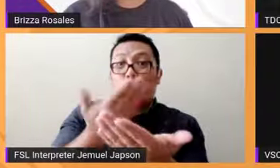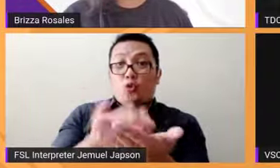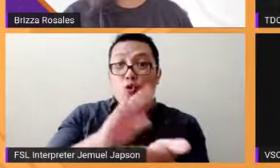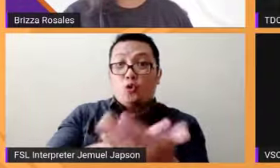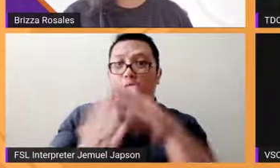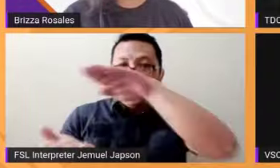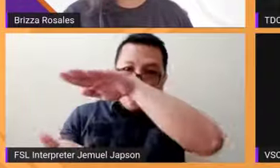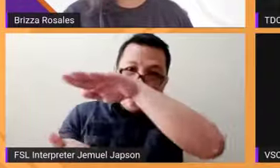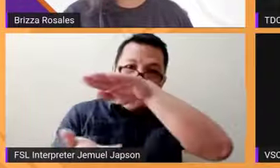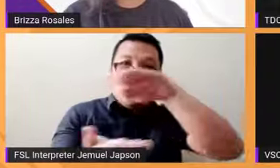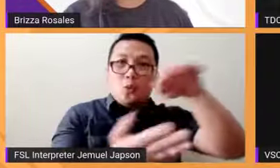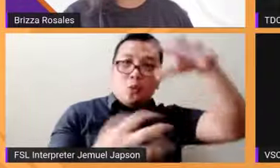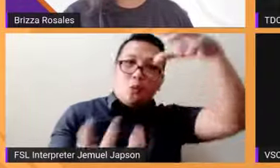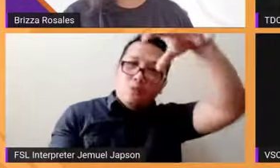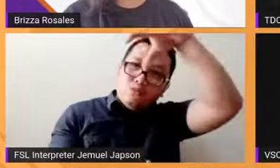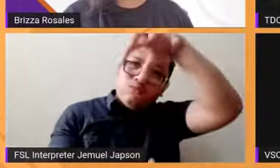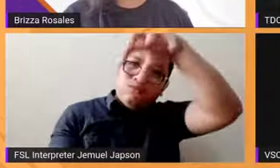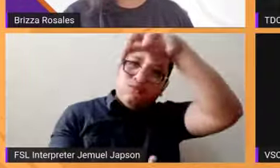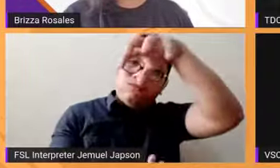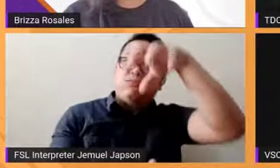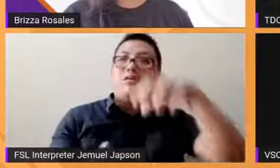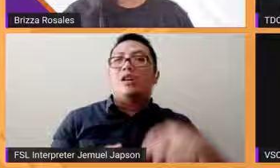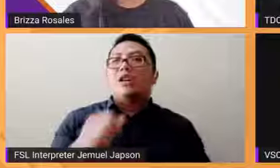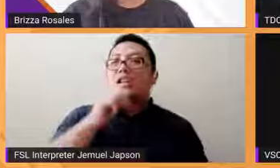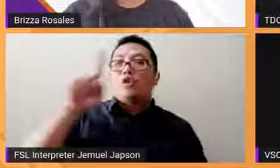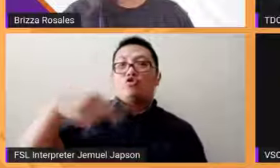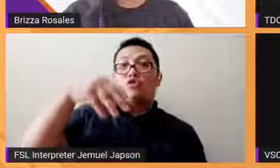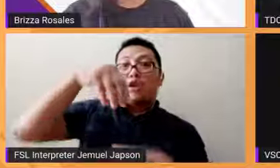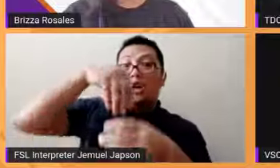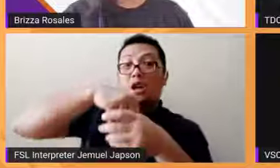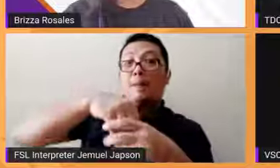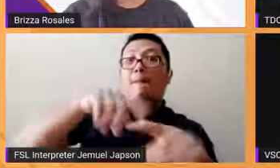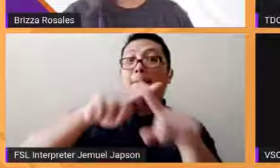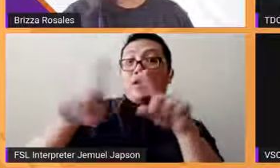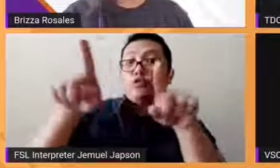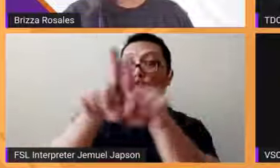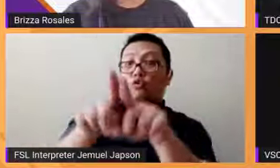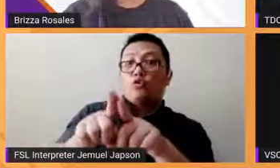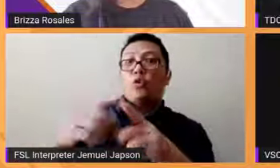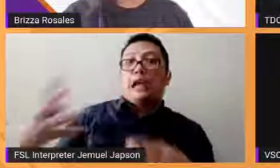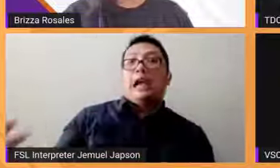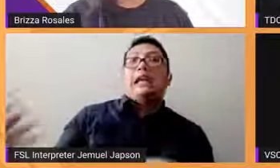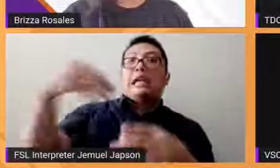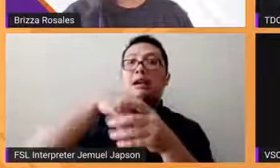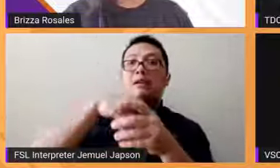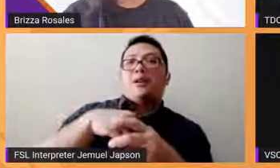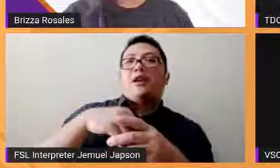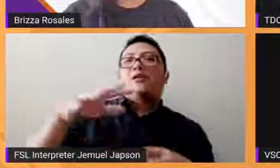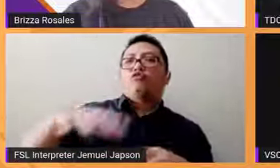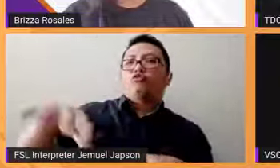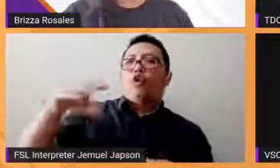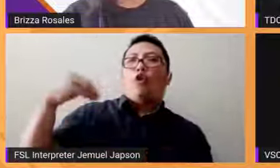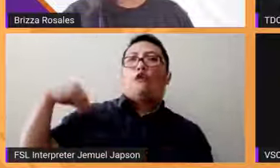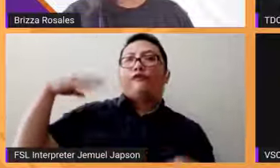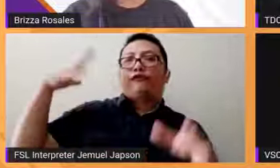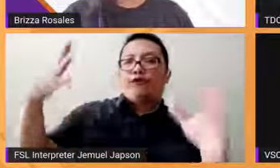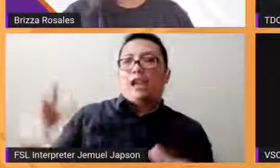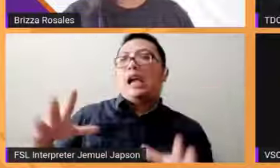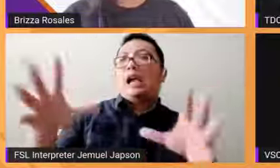nagtatrabaho sa Comelec hindi lang sa loob bagkos kasama yung mga field officers natin kasama syempre yung mga teachers